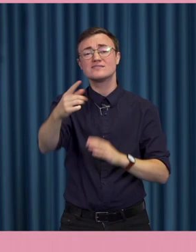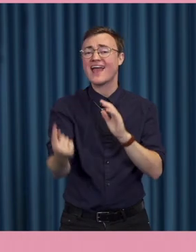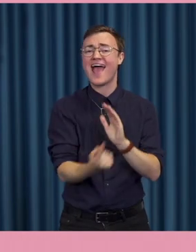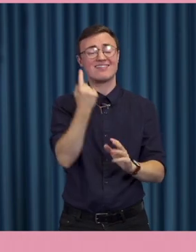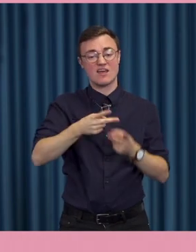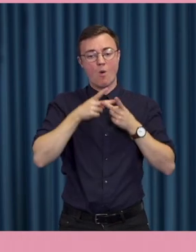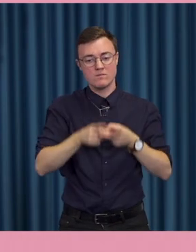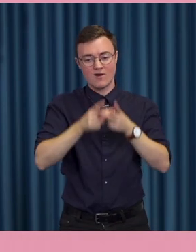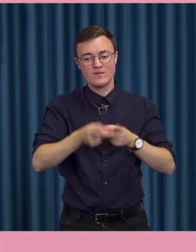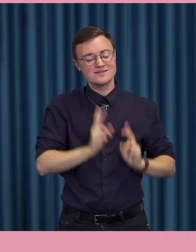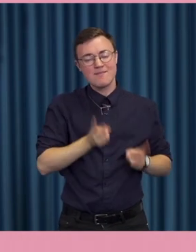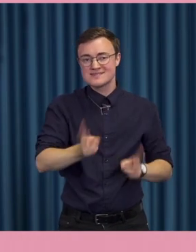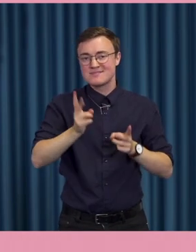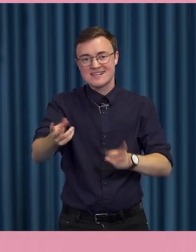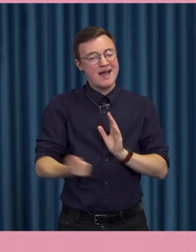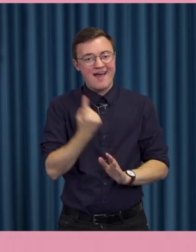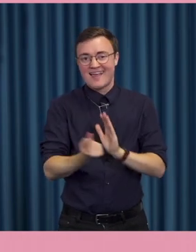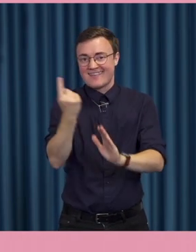om igen hela tiden.